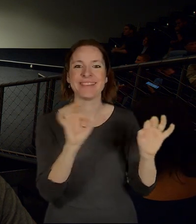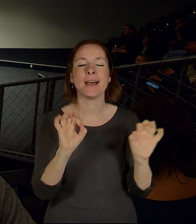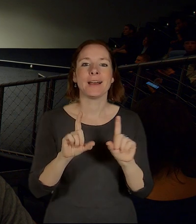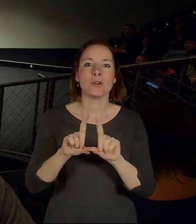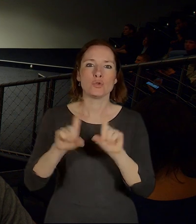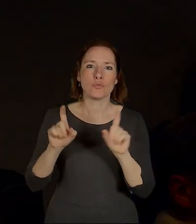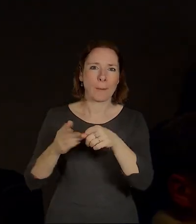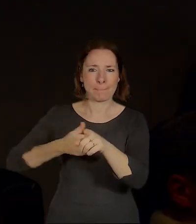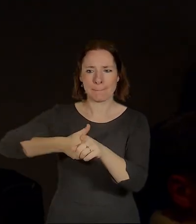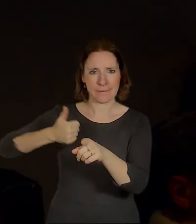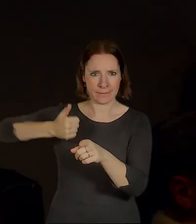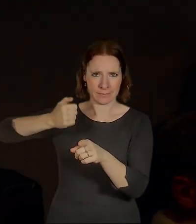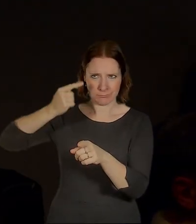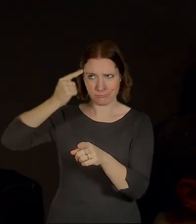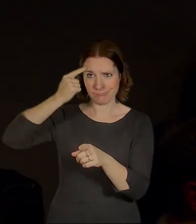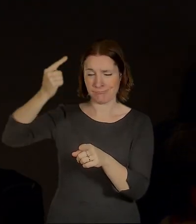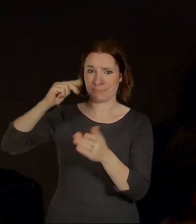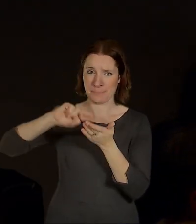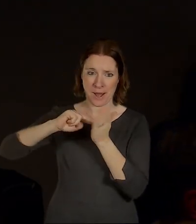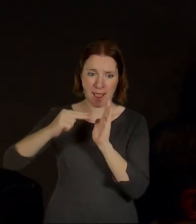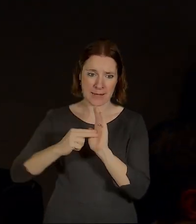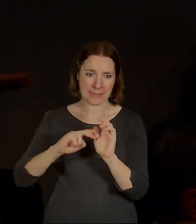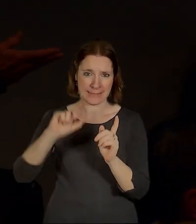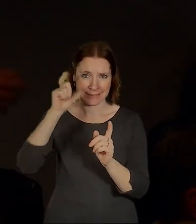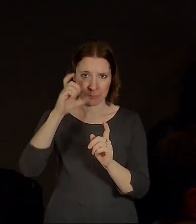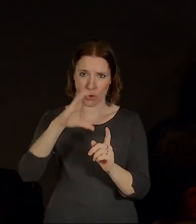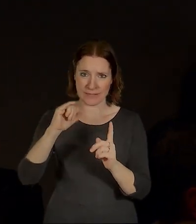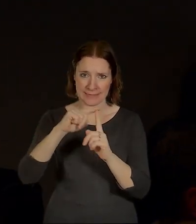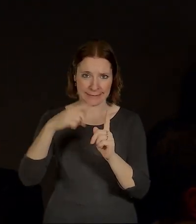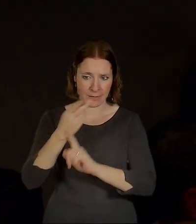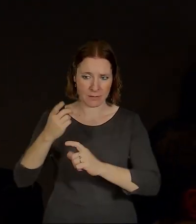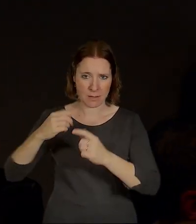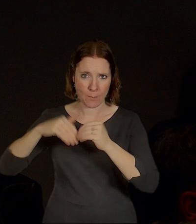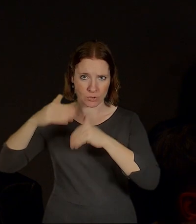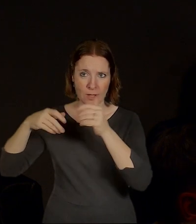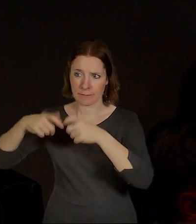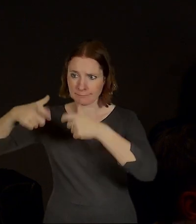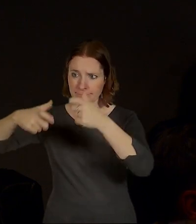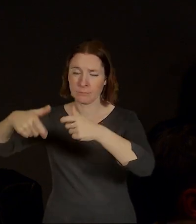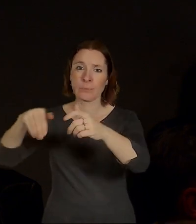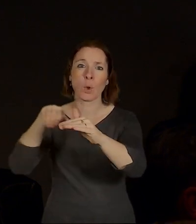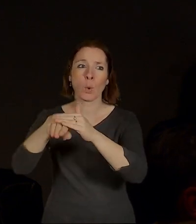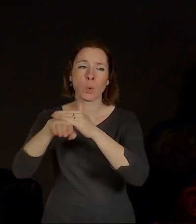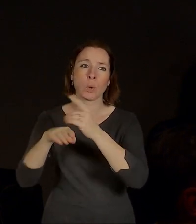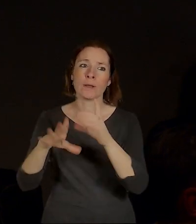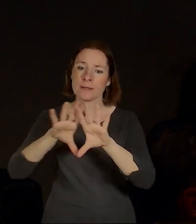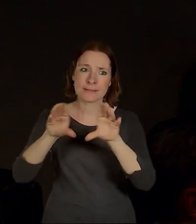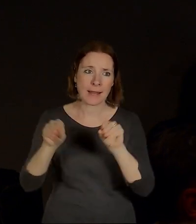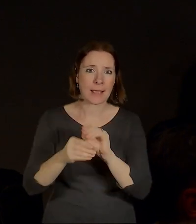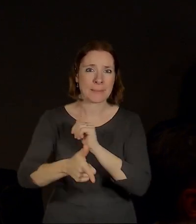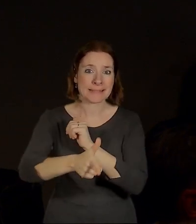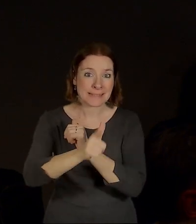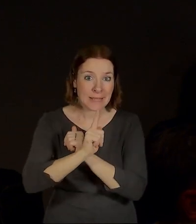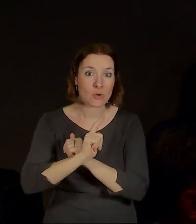původní myšlenky Stop Smichov City, který jste tehdy naplánovali 17 tisíc lidí